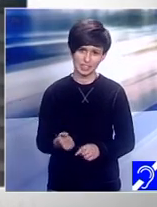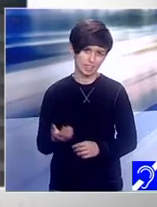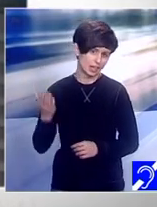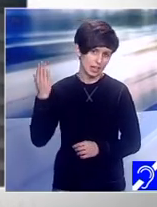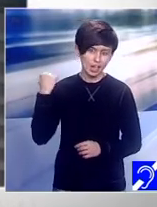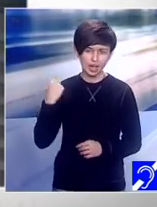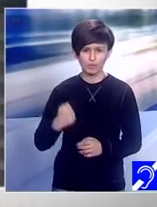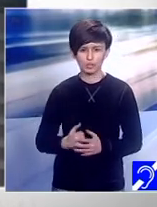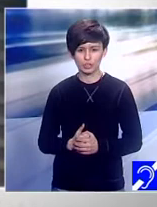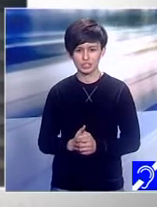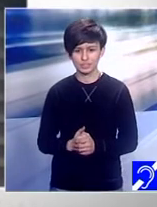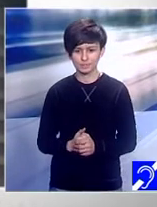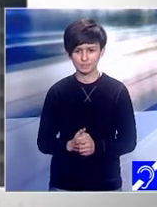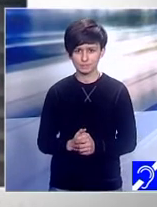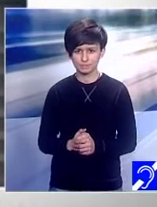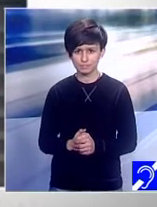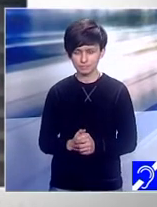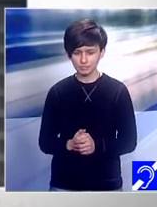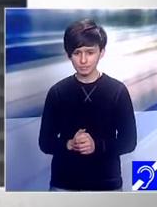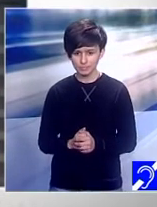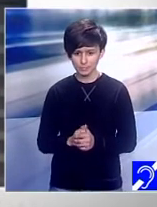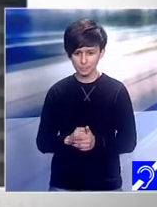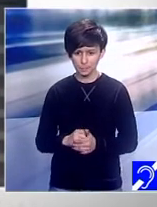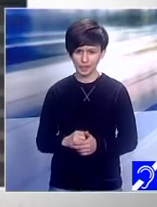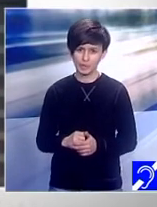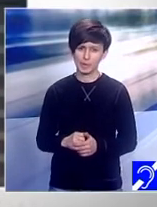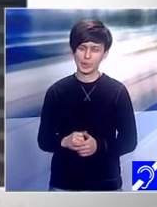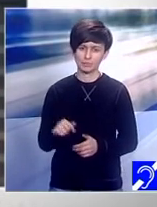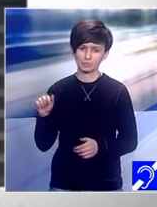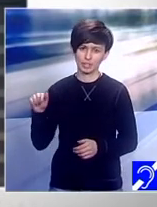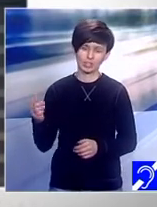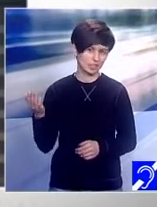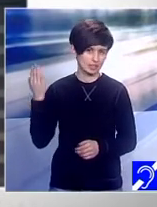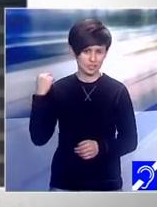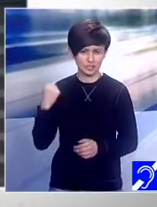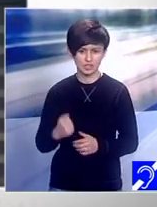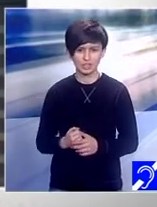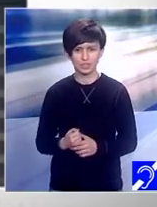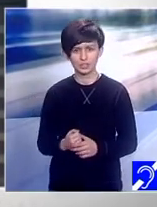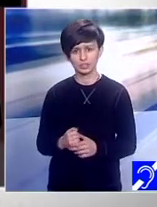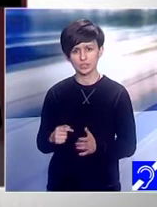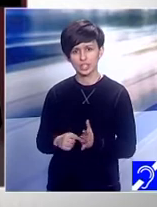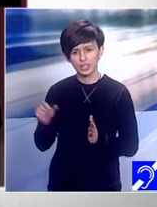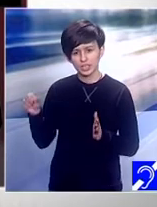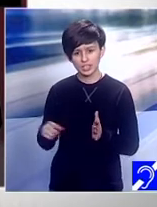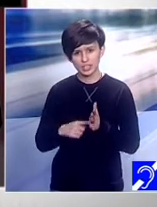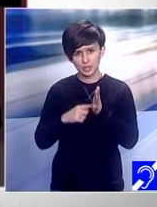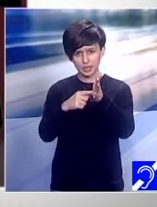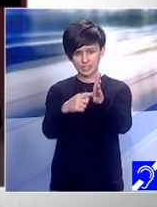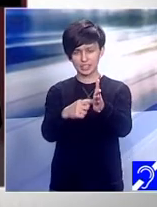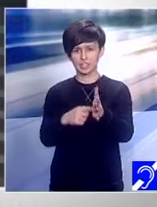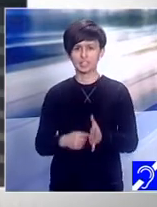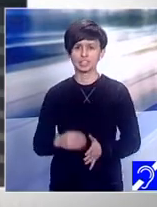telespectatorilor acest lucru, tu ai fost unul dintre cei doi reprezentanți continentali la Los Angeles, în Statele Unite al